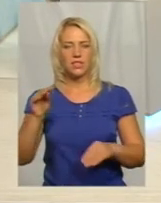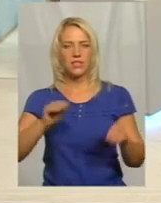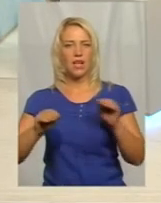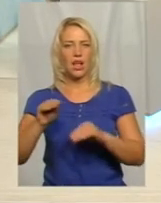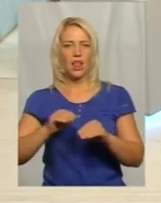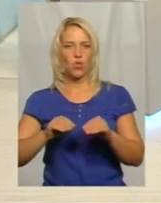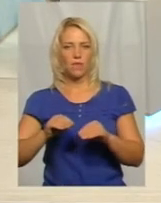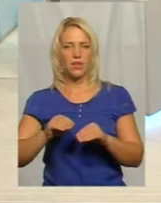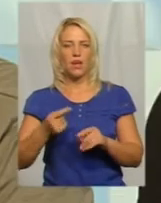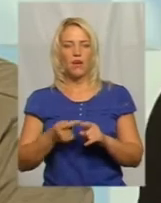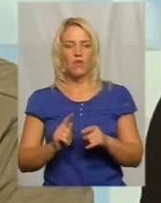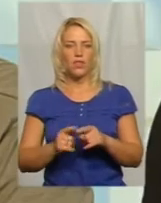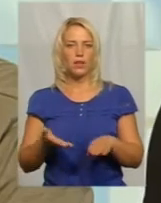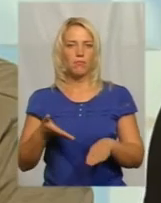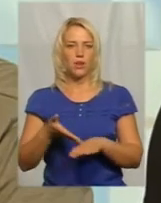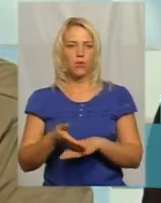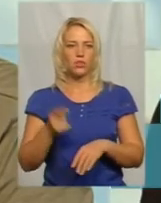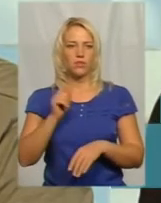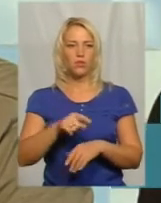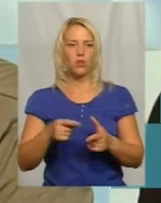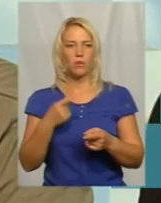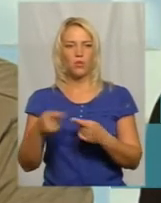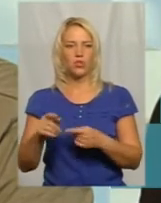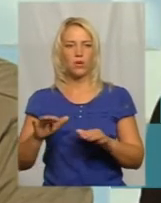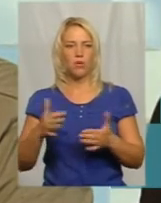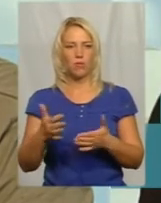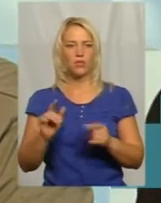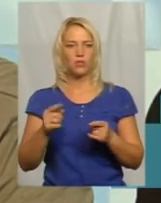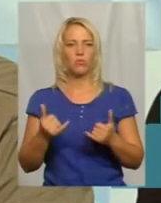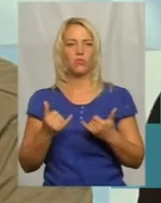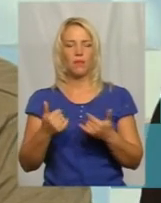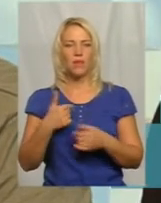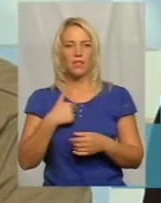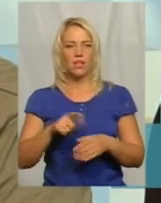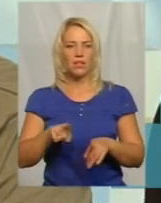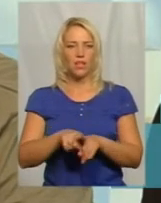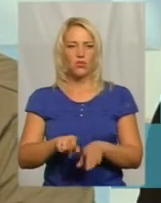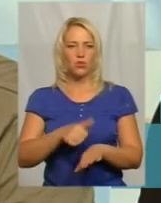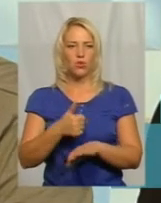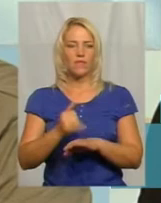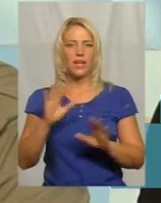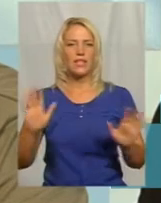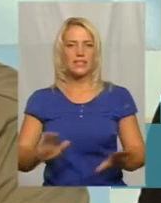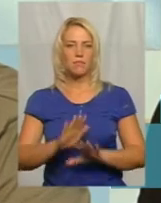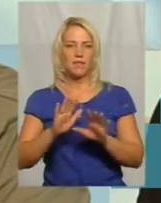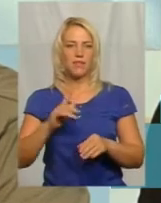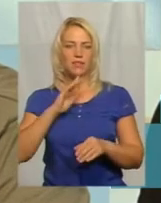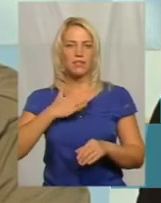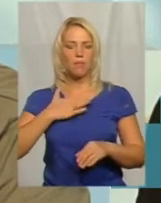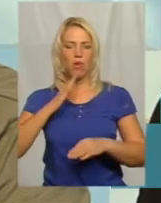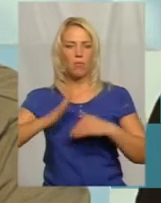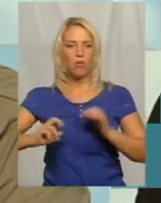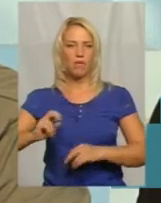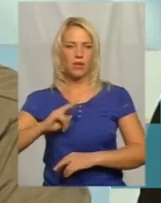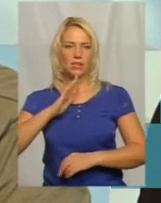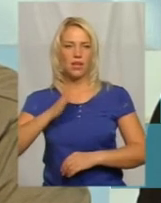приходять в той або інший момент. Тому для мене головне також і співати, тому що це моя професія і це